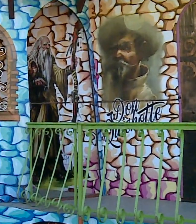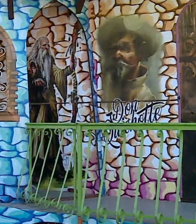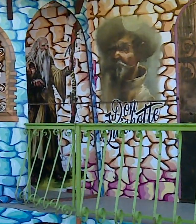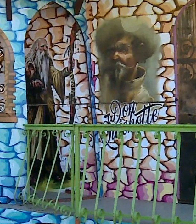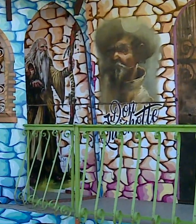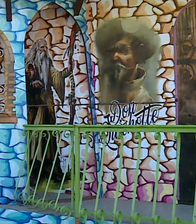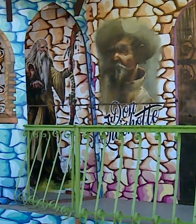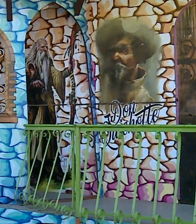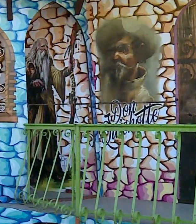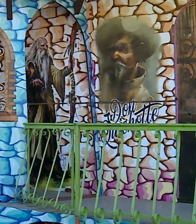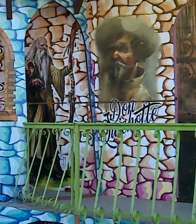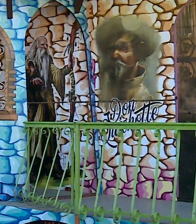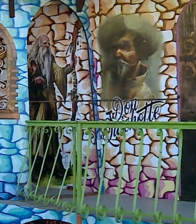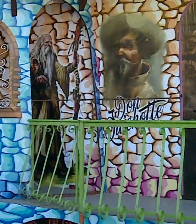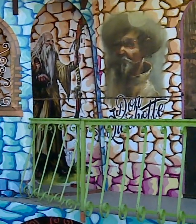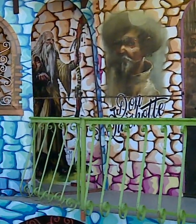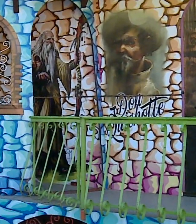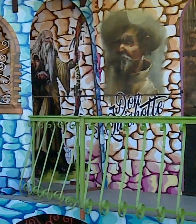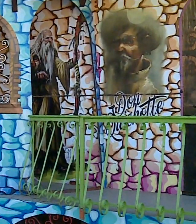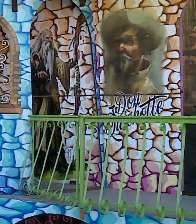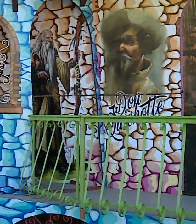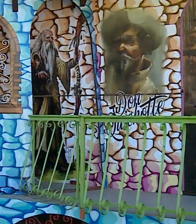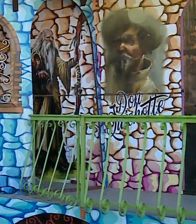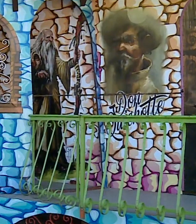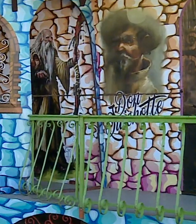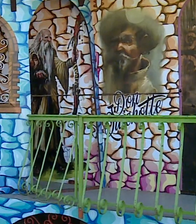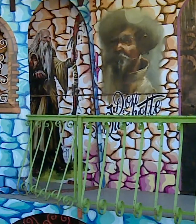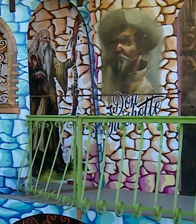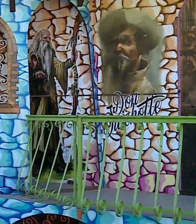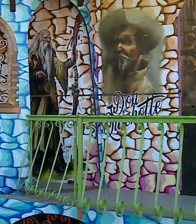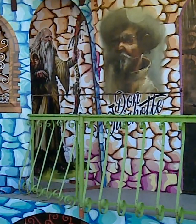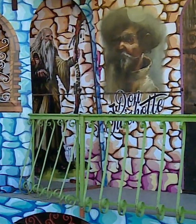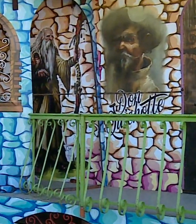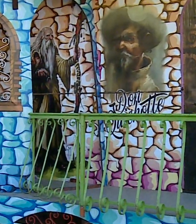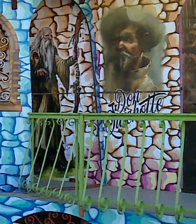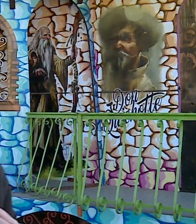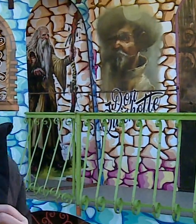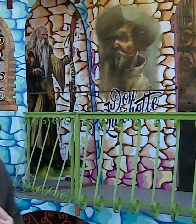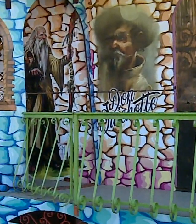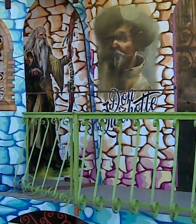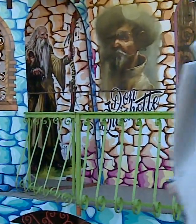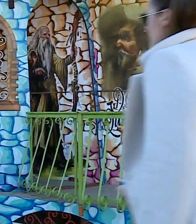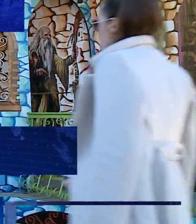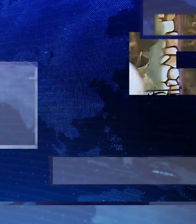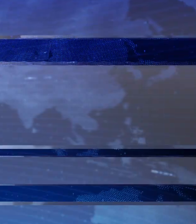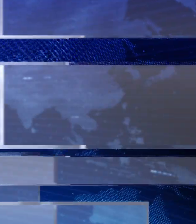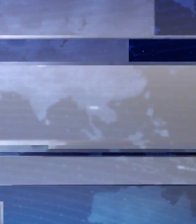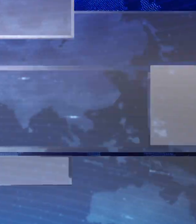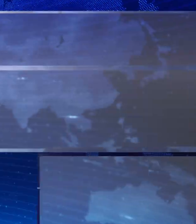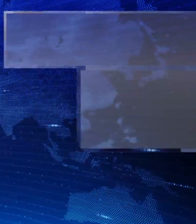naš grad i uopće nije bilo strožno. Još sam i otkrila što je unutra. Svi prijatelji su mi se prepali.